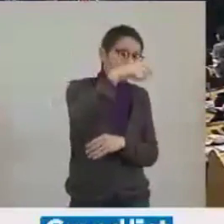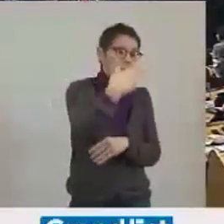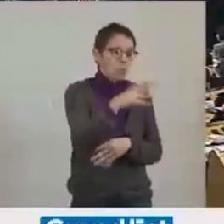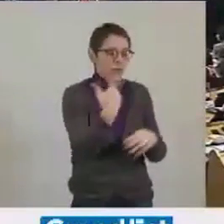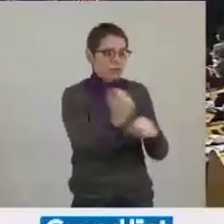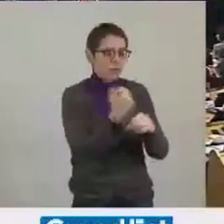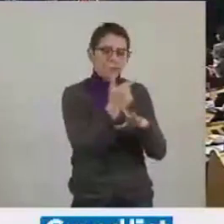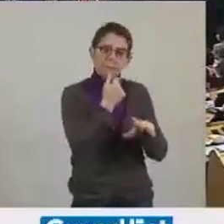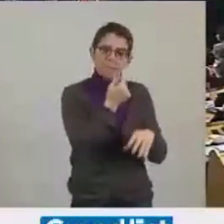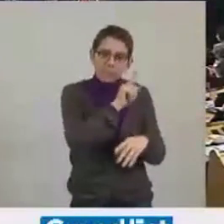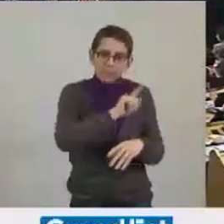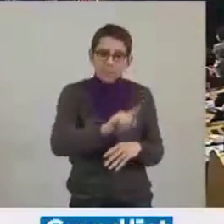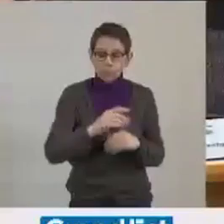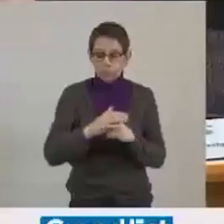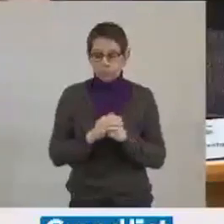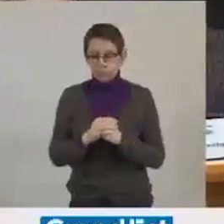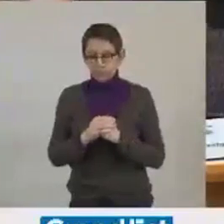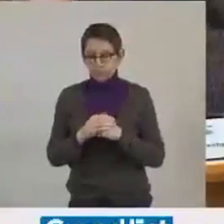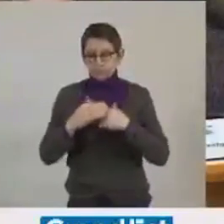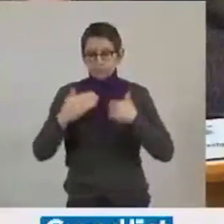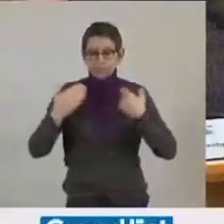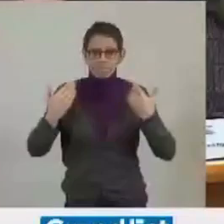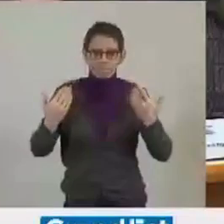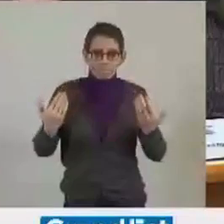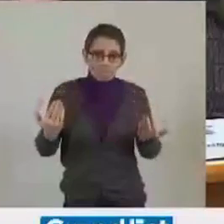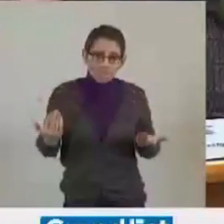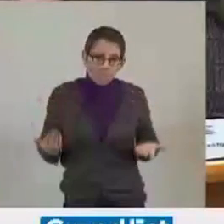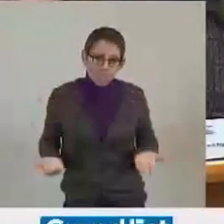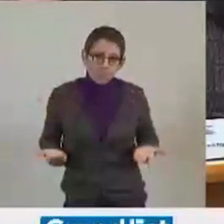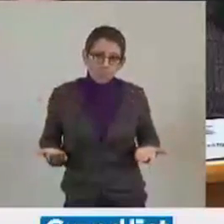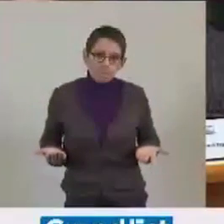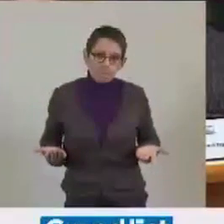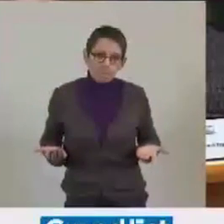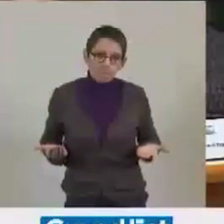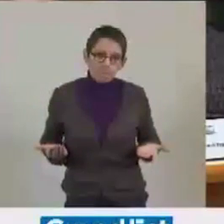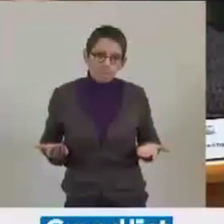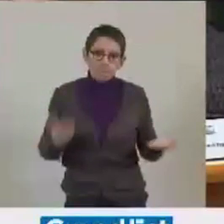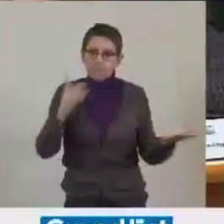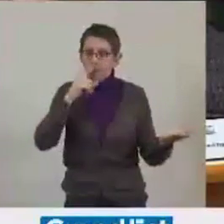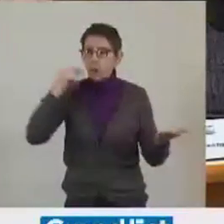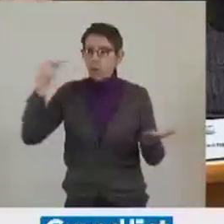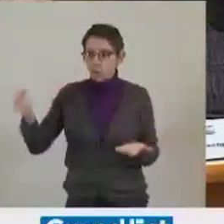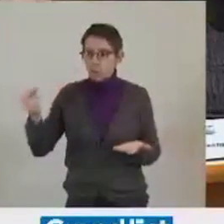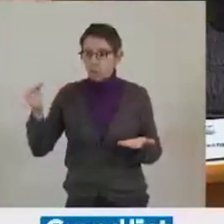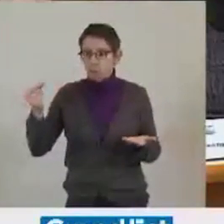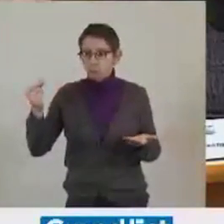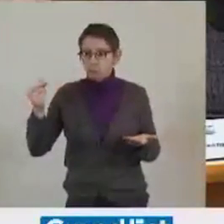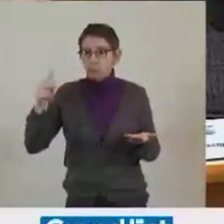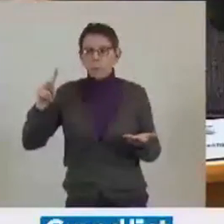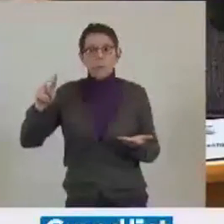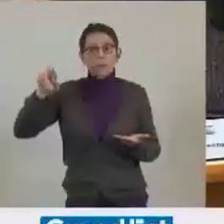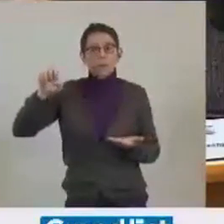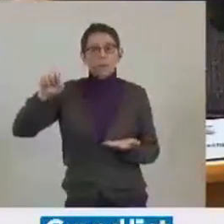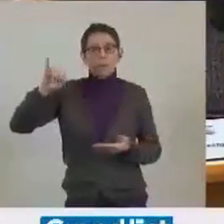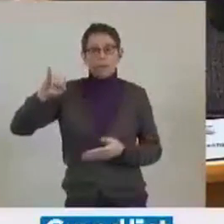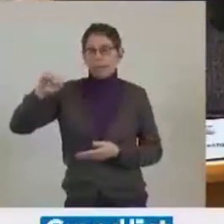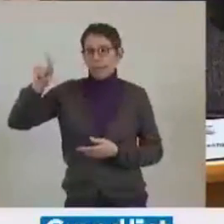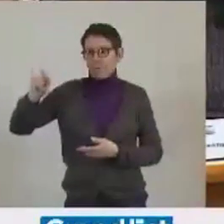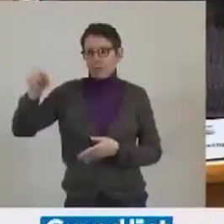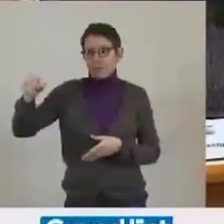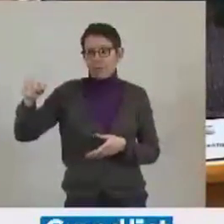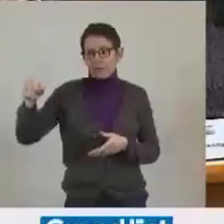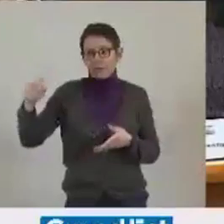Vous êtes obligé de défendre un pouvoir fragmenté et effondré. Et comme Monsieur Valls, vous dites un petit peu après ce qu'on aurait dû faire avant.